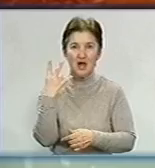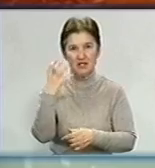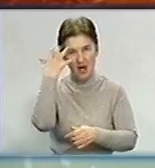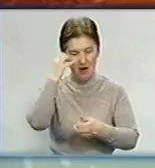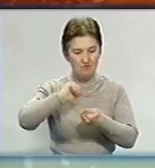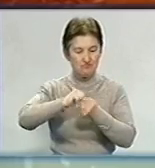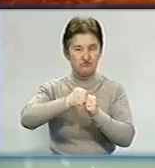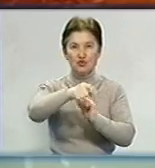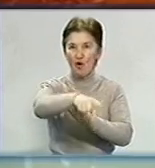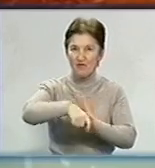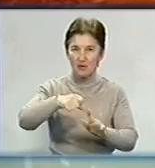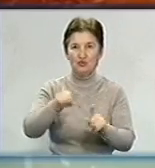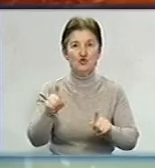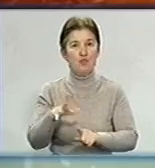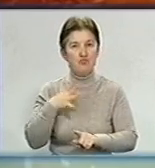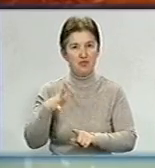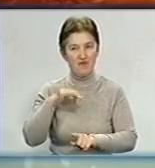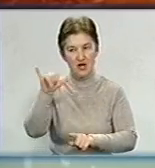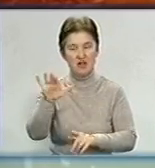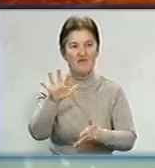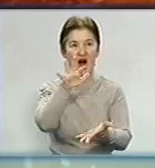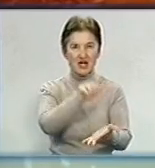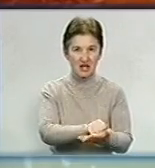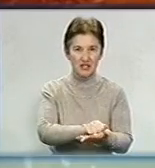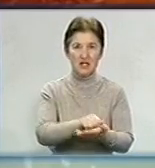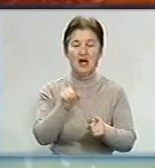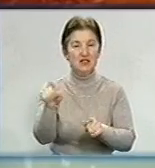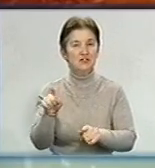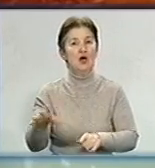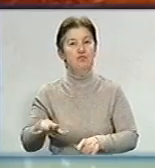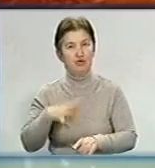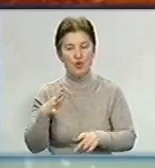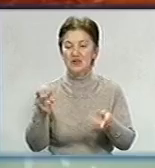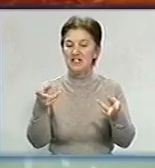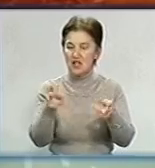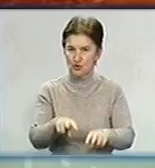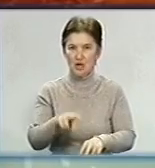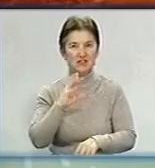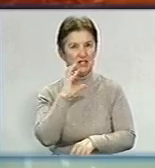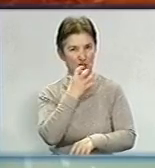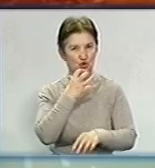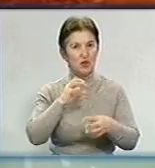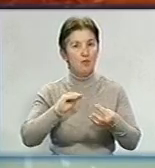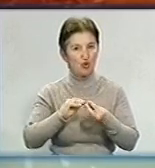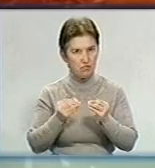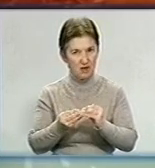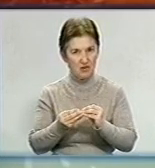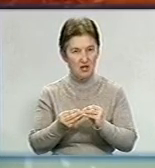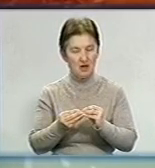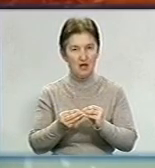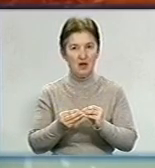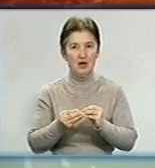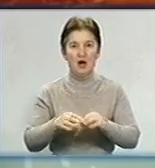підприємствах, які перебували в оренді, це було і, на превеликий жаль, поки що залишається дуже серйозною проблемою. В